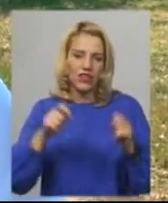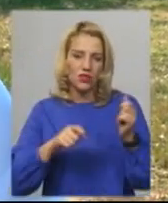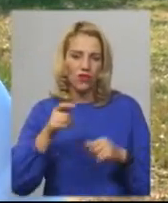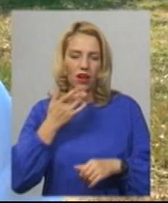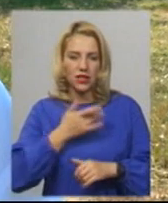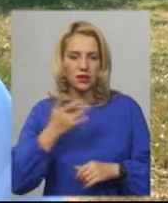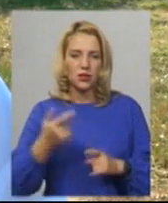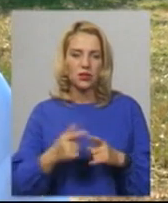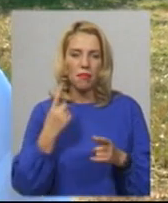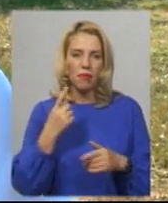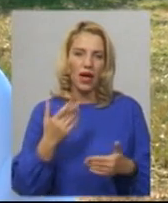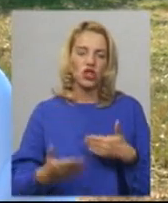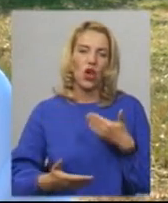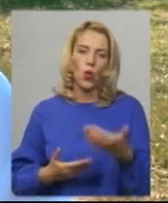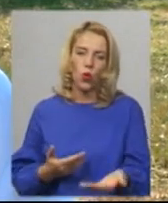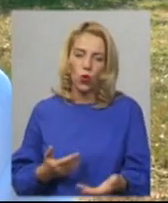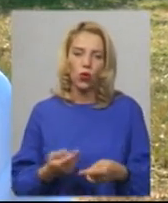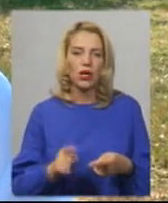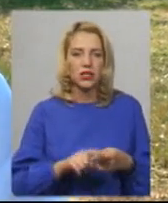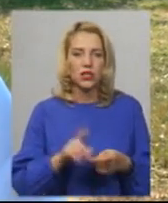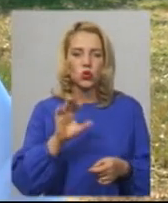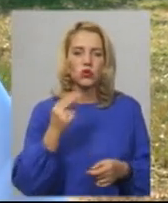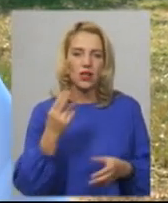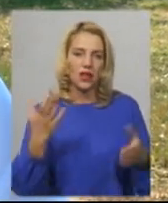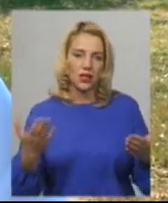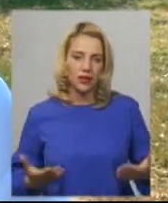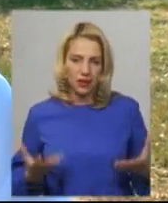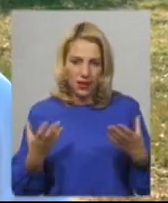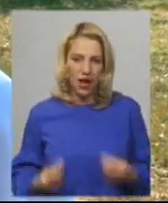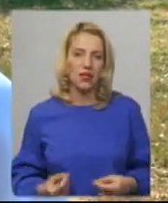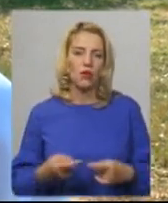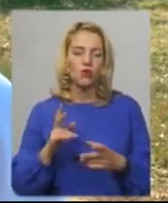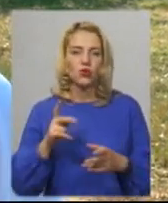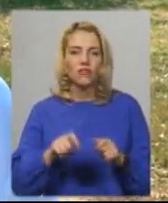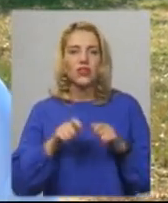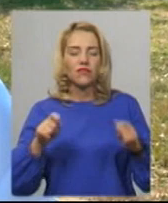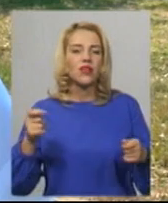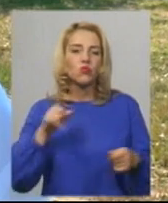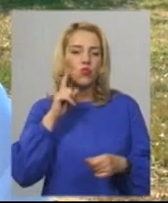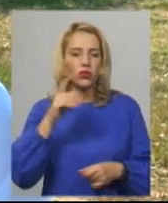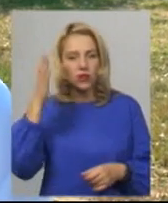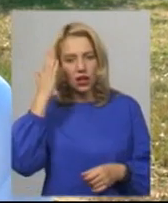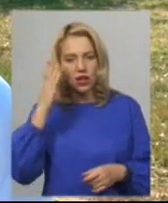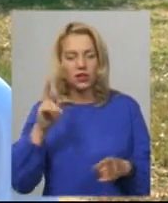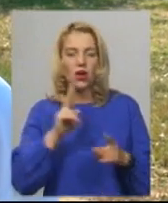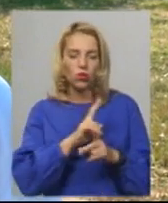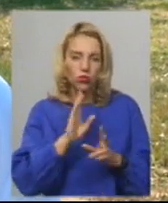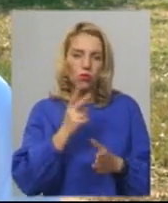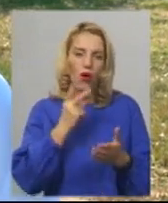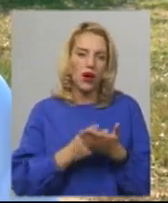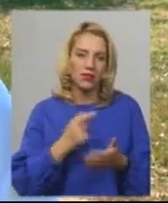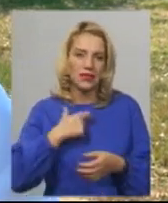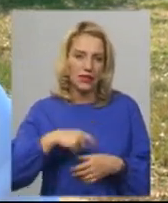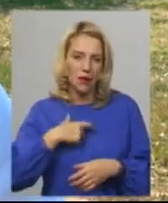соціальний день сьогодні. І будемо спробувати молоді таланти, які будуть показувати людям, що вони такі самі, як і